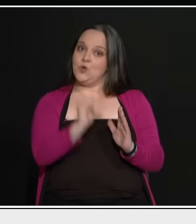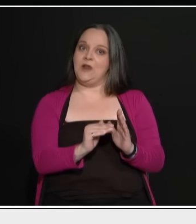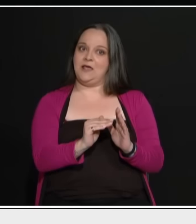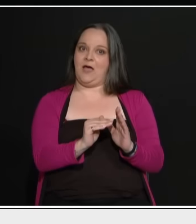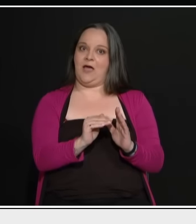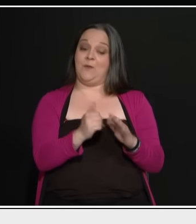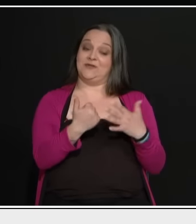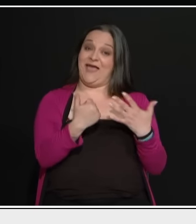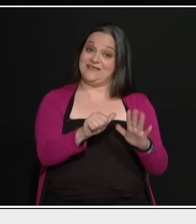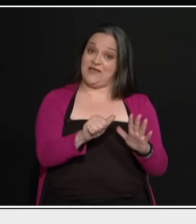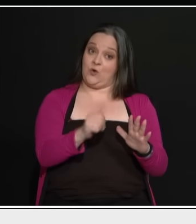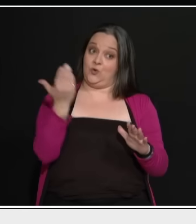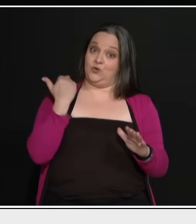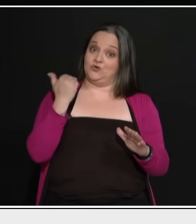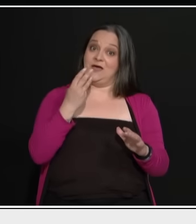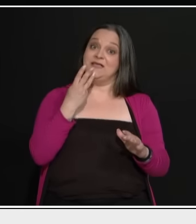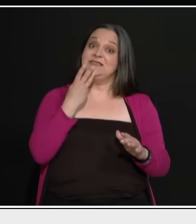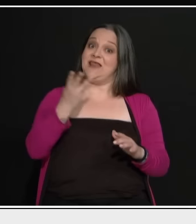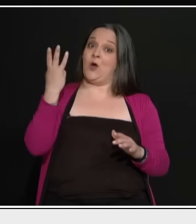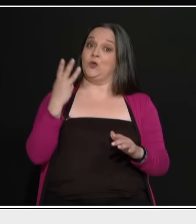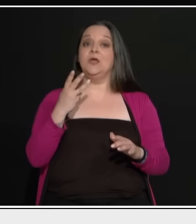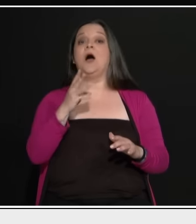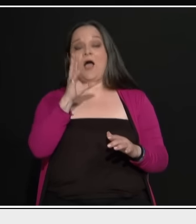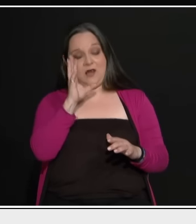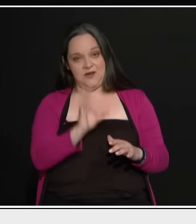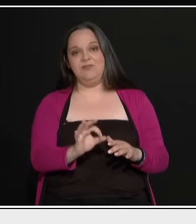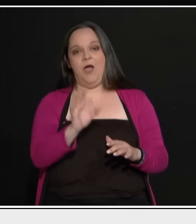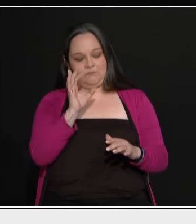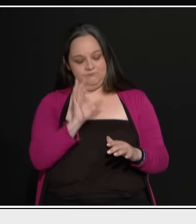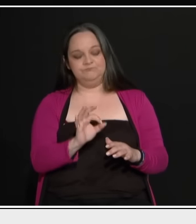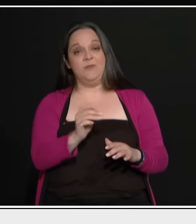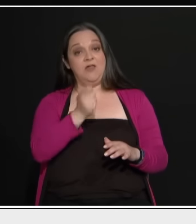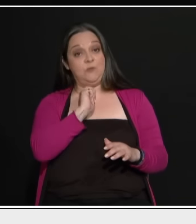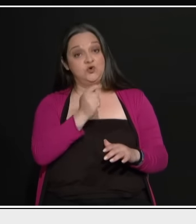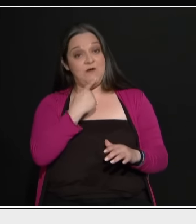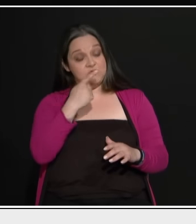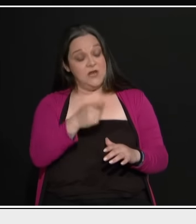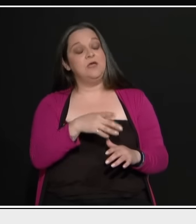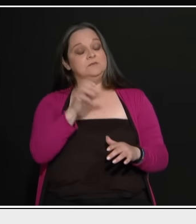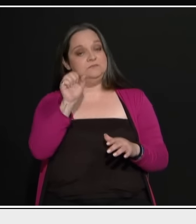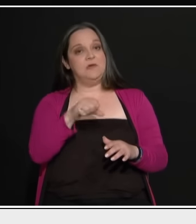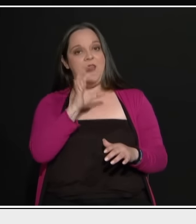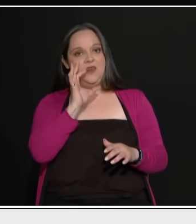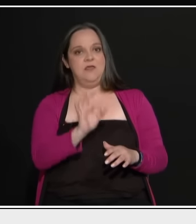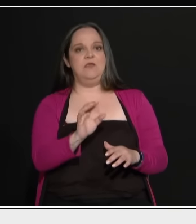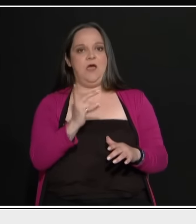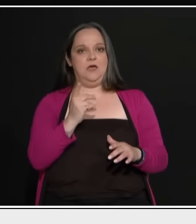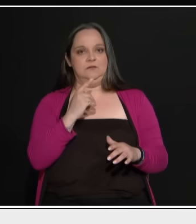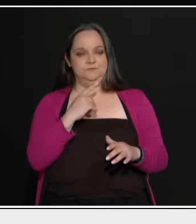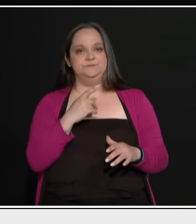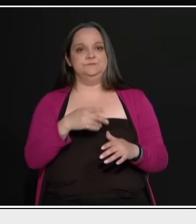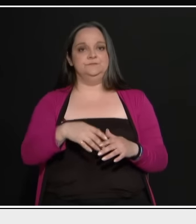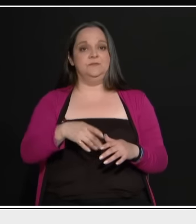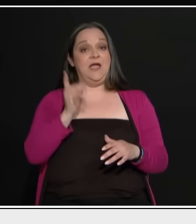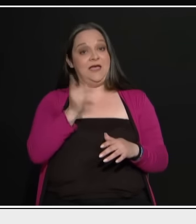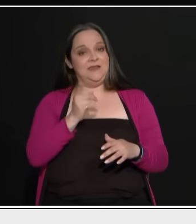600 πρώτα τριετίας. Αλήθεια είναι αυτό, γιατί έχουν ανέβει τιμές. το εξετάζει, ούτε τον νοιάζει. λίγο, γιατί αυτή είναι μια κριτική που μπορούμε να